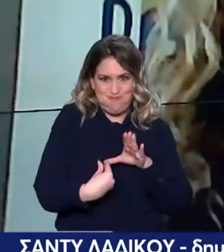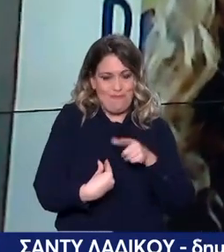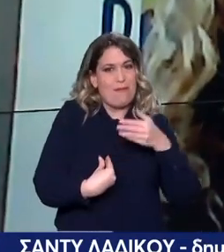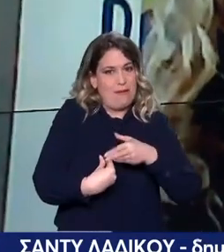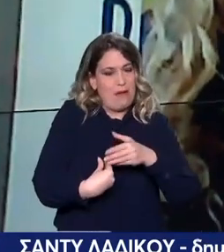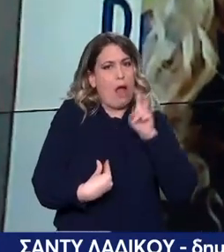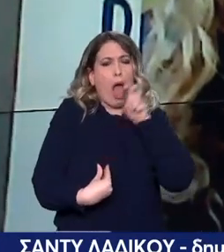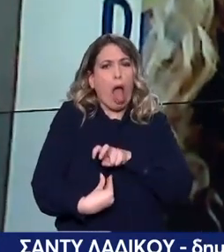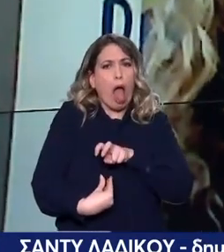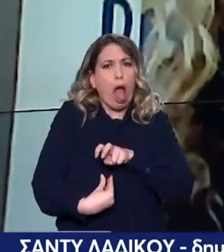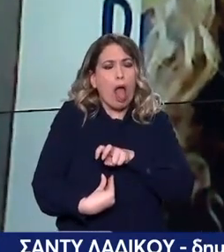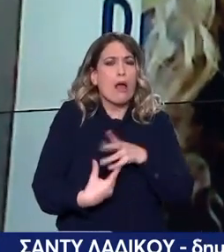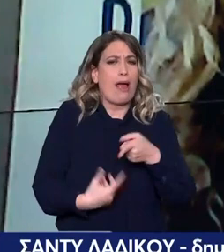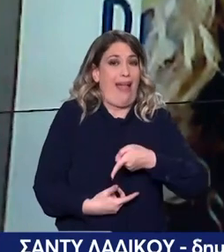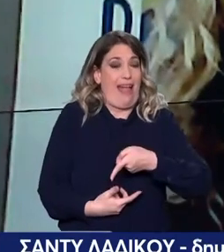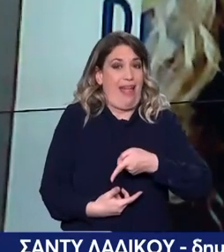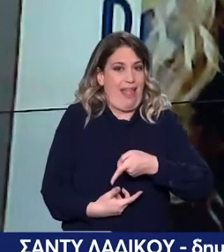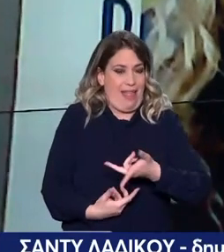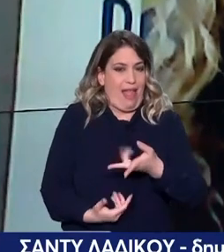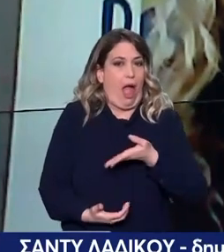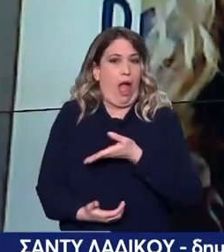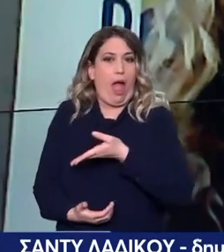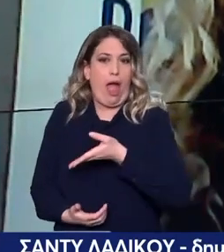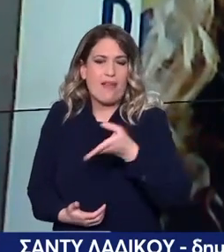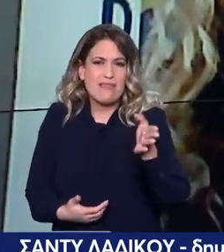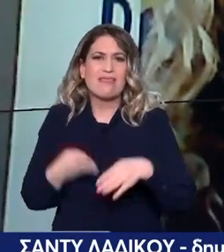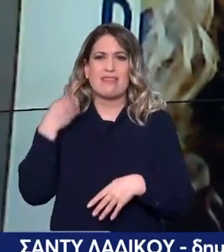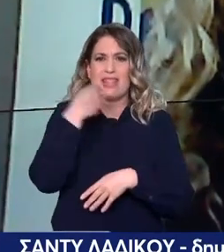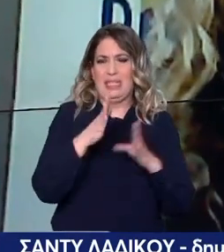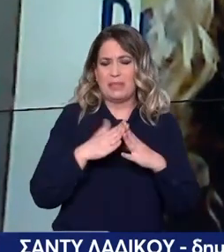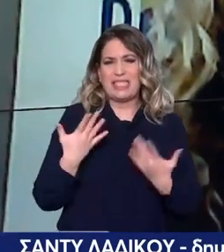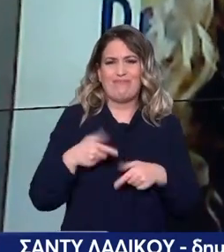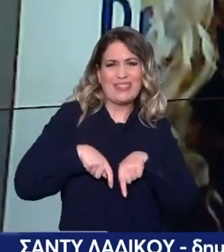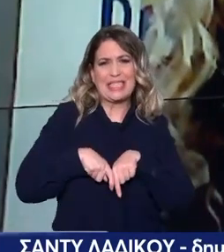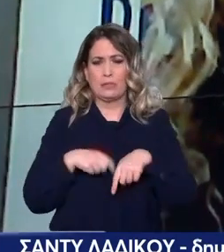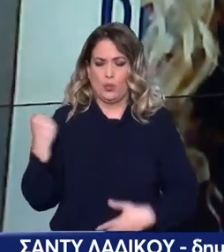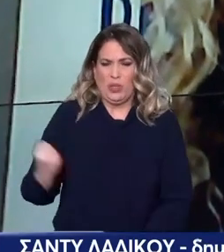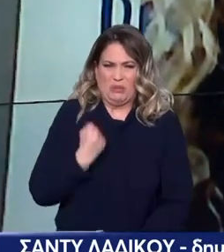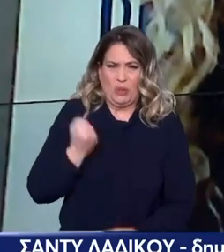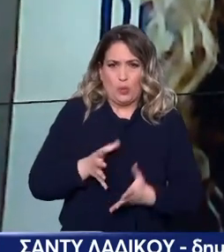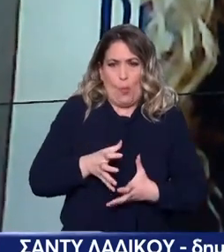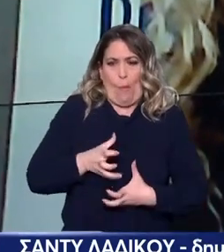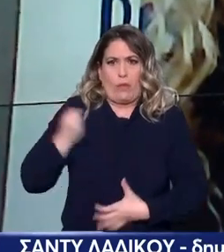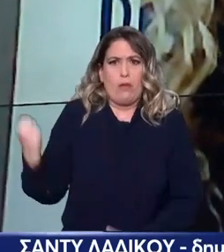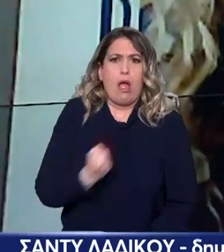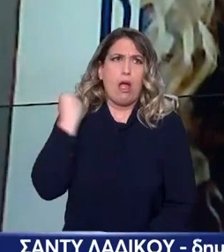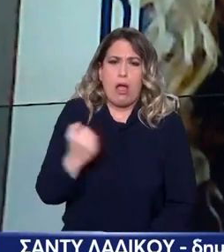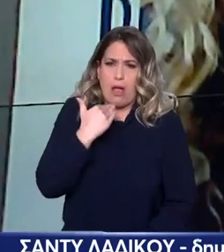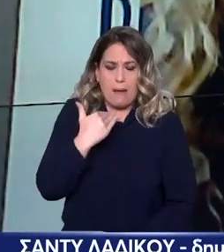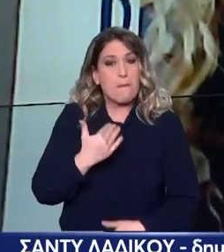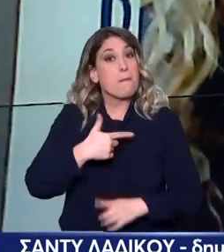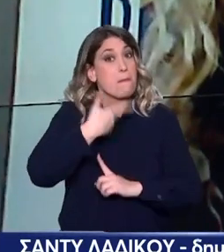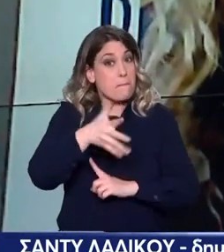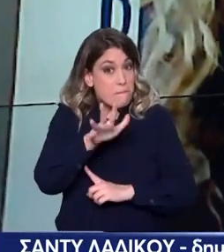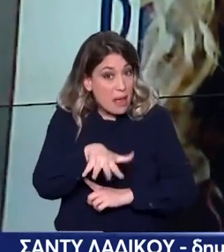γυναίκας. Η γυναίκα προφανώς αρχίζει να έχει πόνους, ενοχλήσεις στην αρχή και πόνους και αφόρει τους πόνους στη συνέχεια και ξαναπηγαίνει μετά από πέντε ημέρες